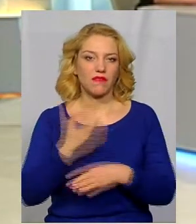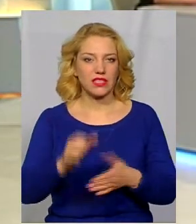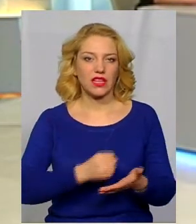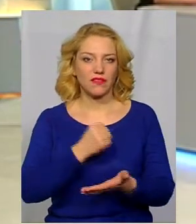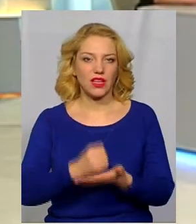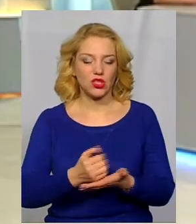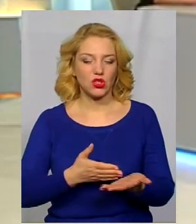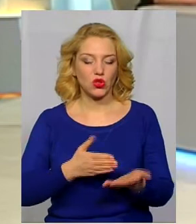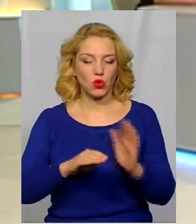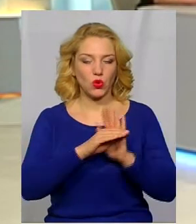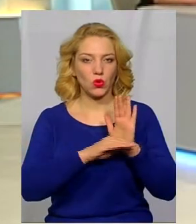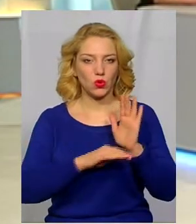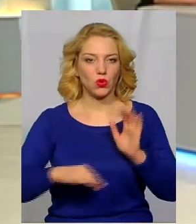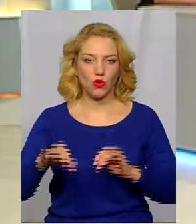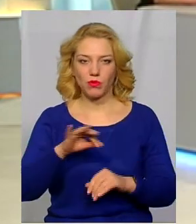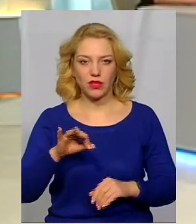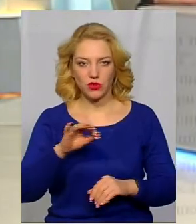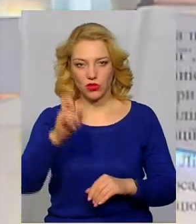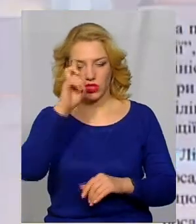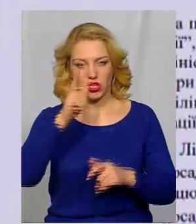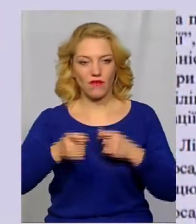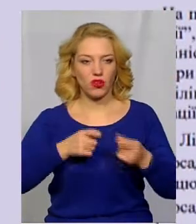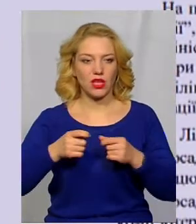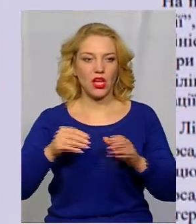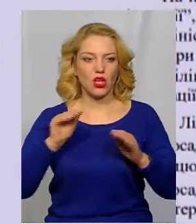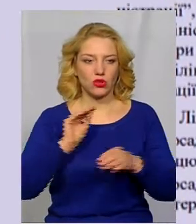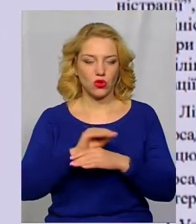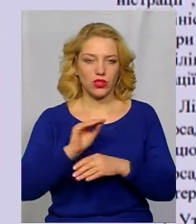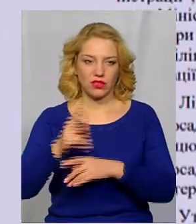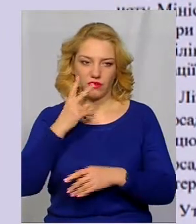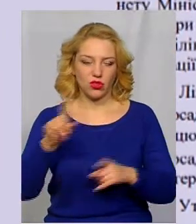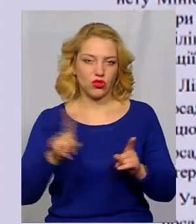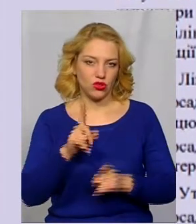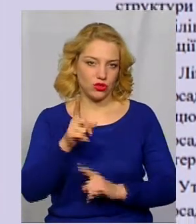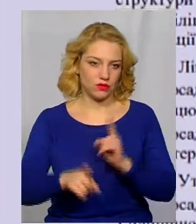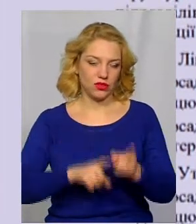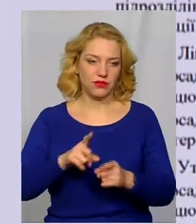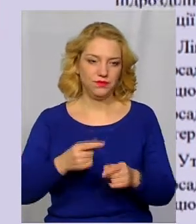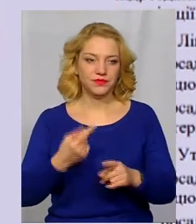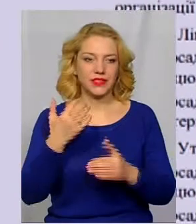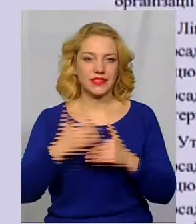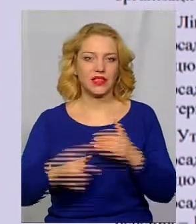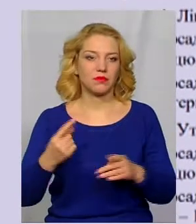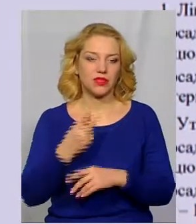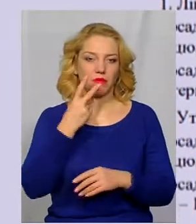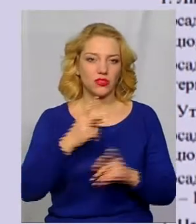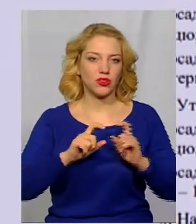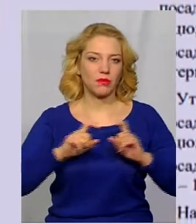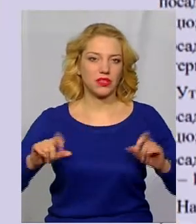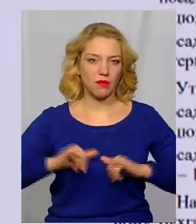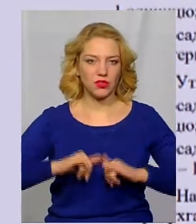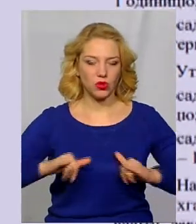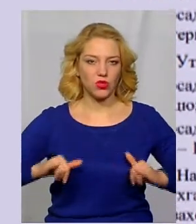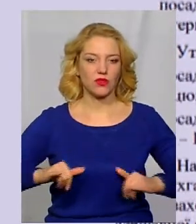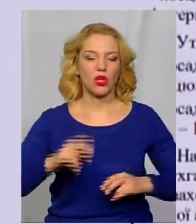затвердили структуру обласної державної адміністрації і з додатків видно, що вона змінилась. От серед перших бачу Департамент